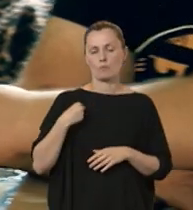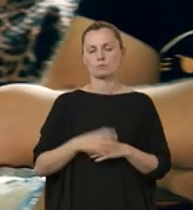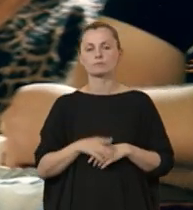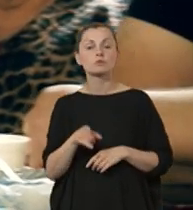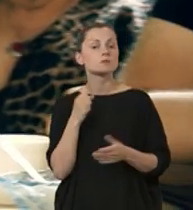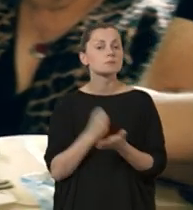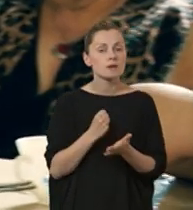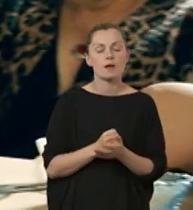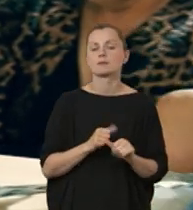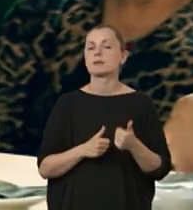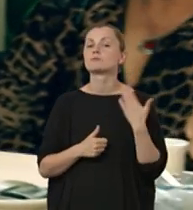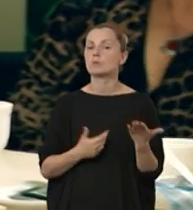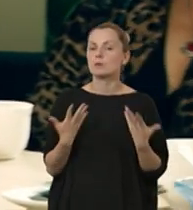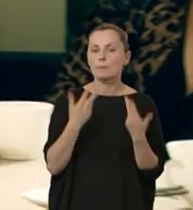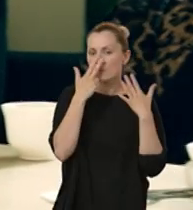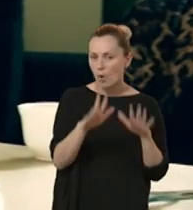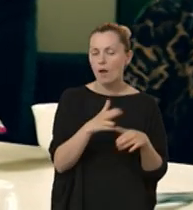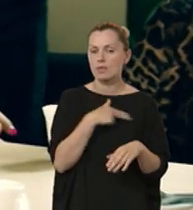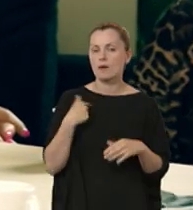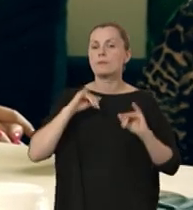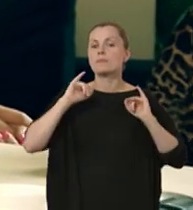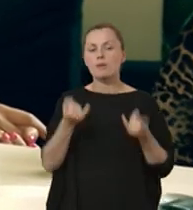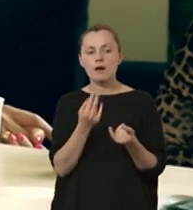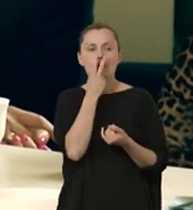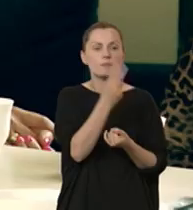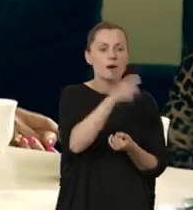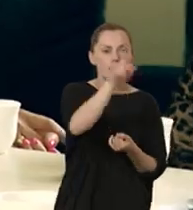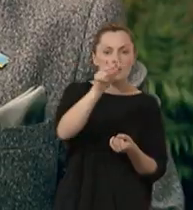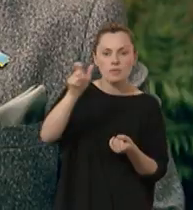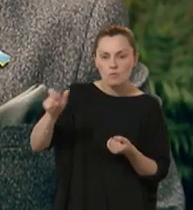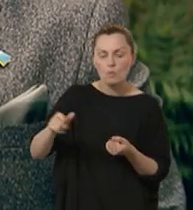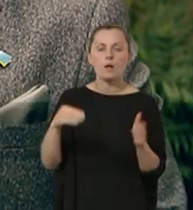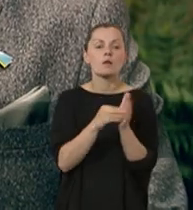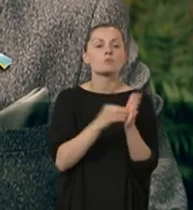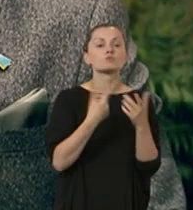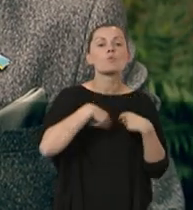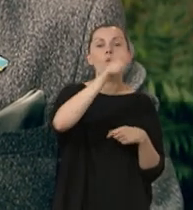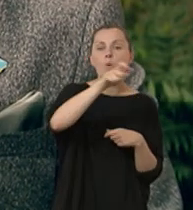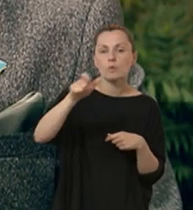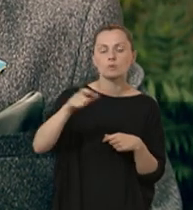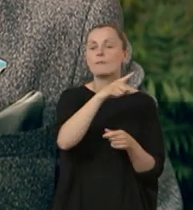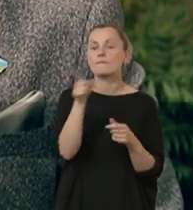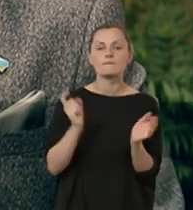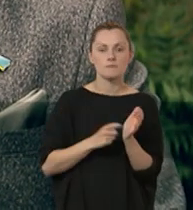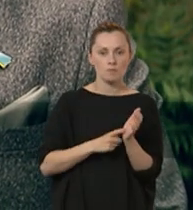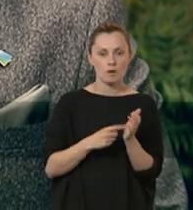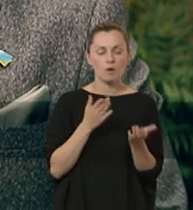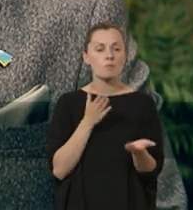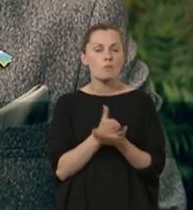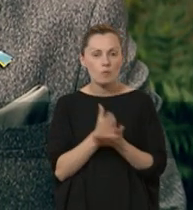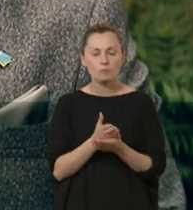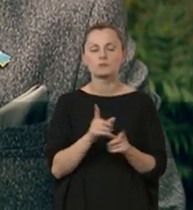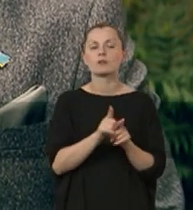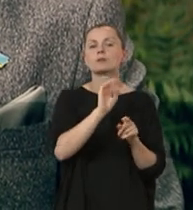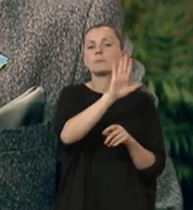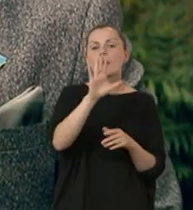To kwestia, która ma z jednej strony pokazać nam, jak uwzględniać indywidualne potrzeby osób wymagających pomocy, ich